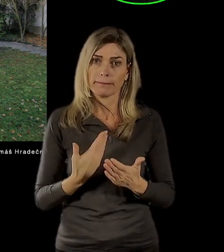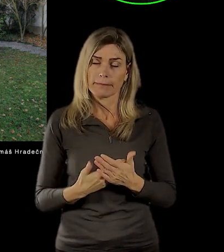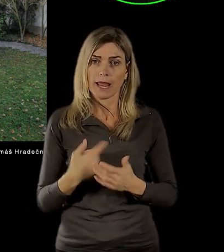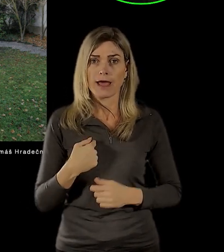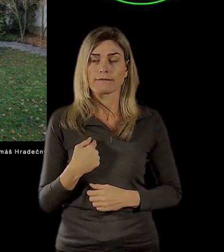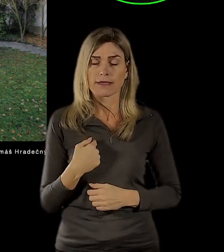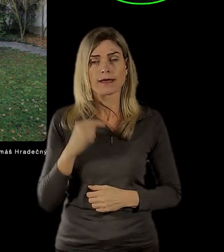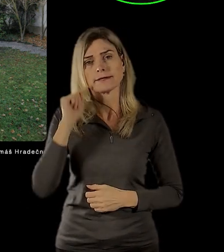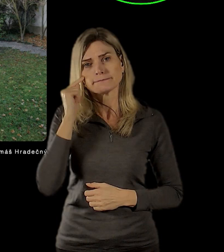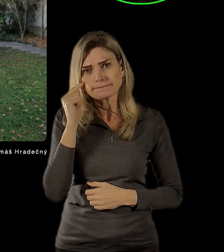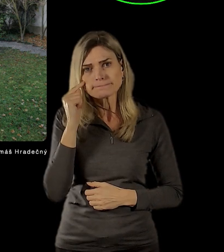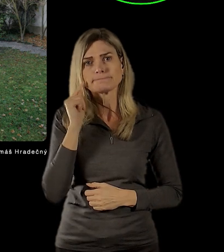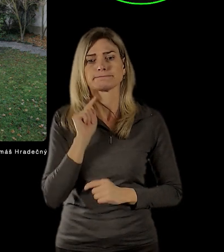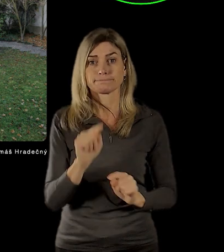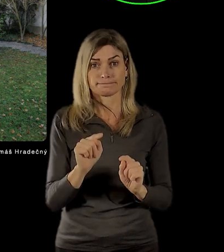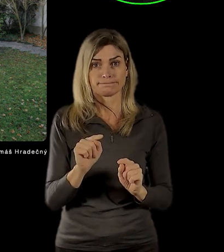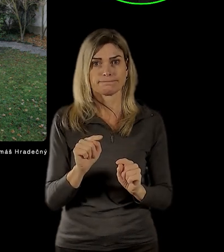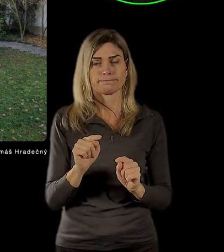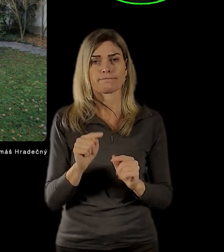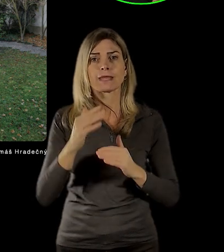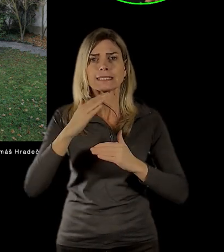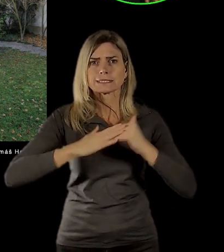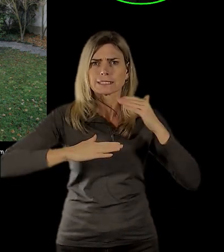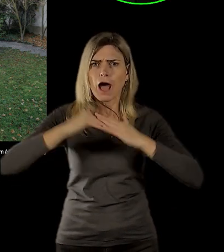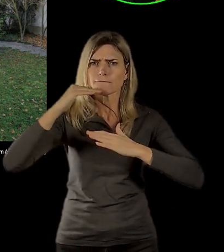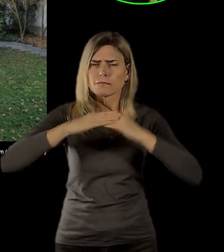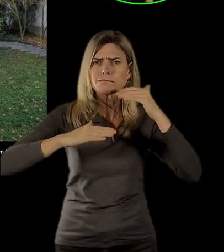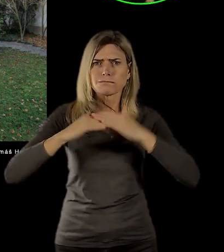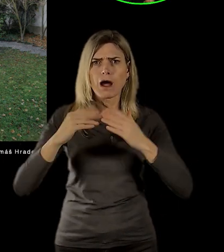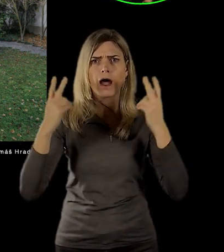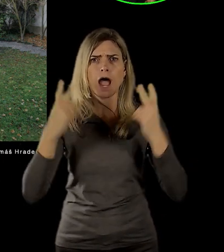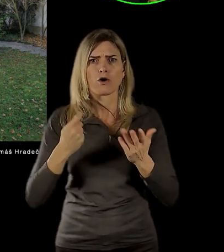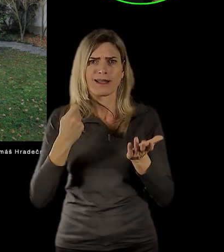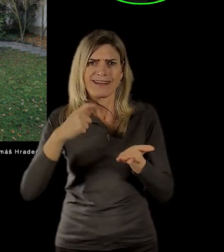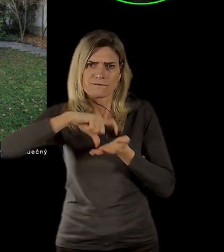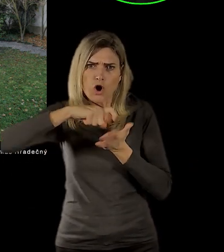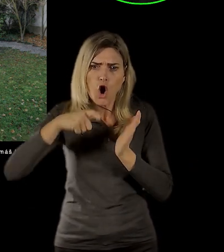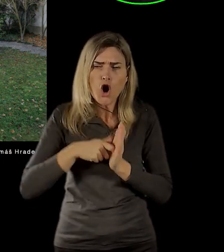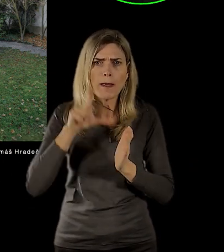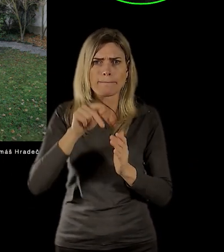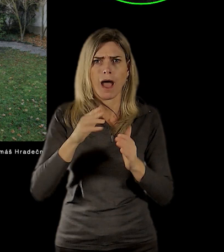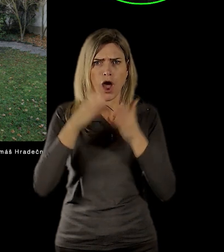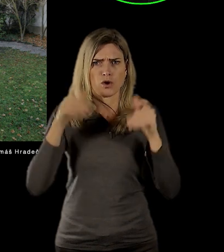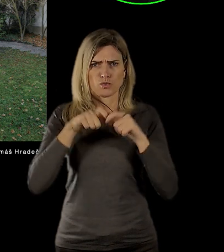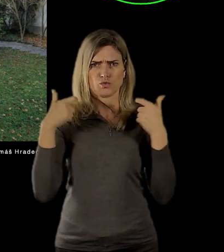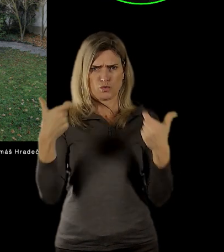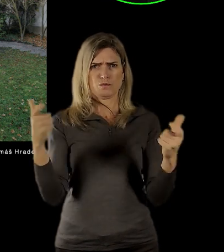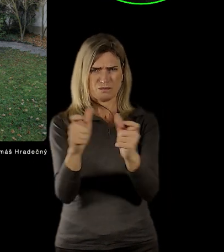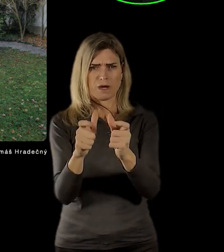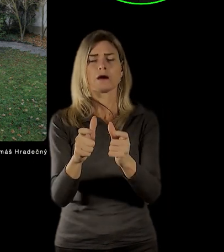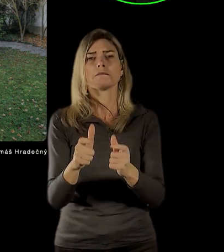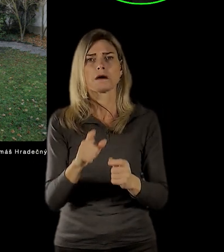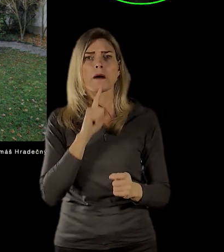vlastně on se stavebně, to znamená svou formou, během těch několika